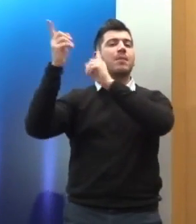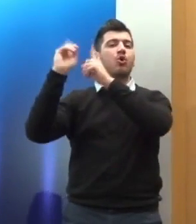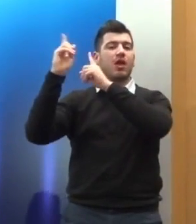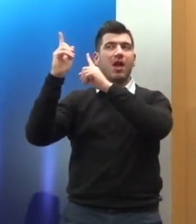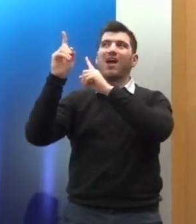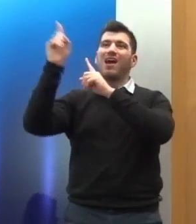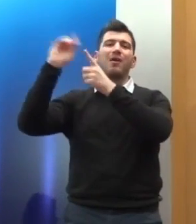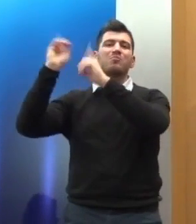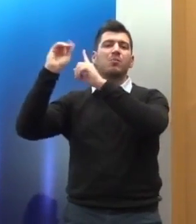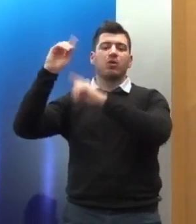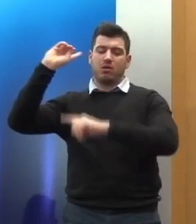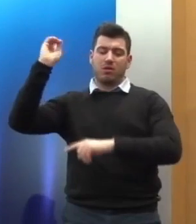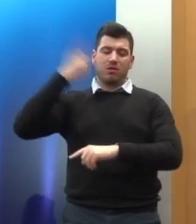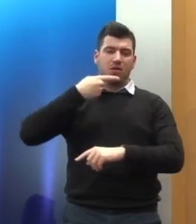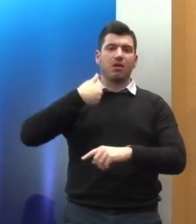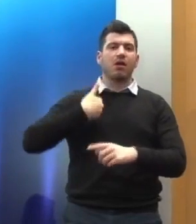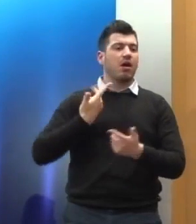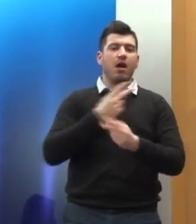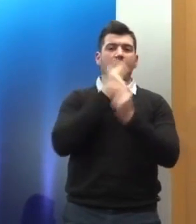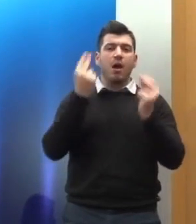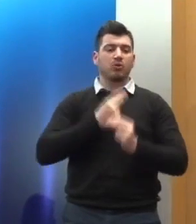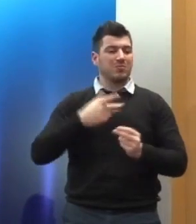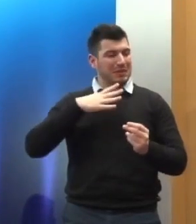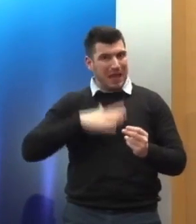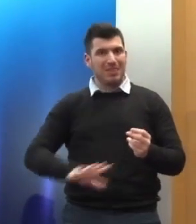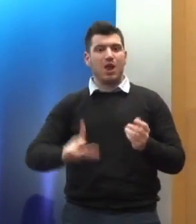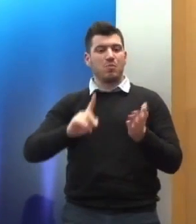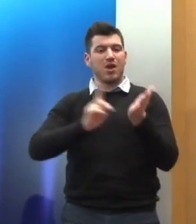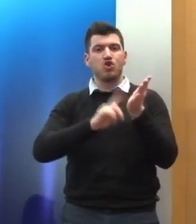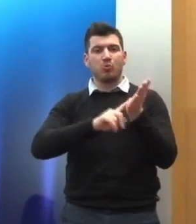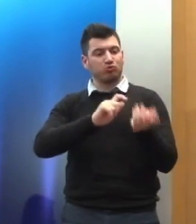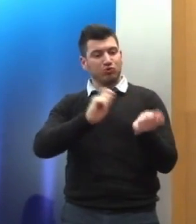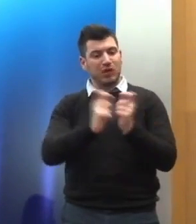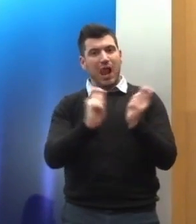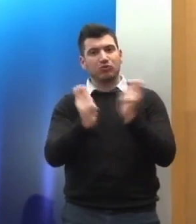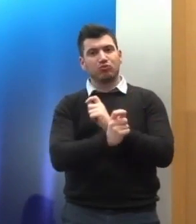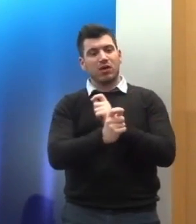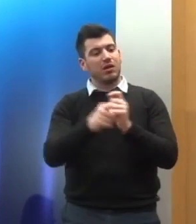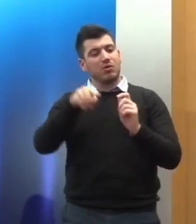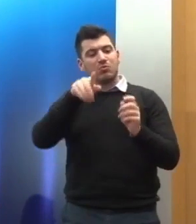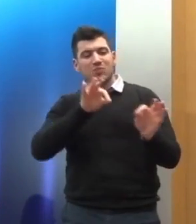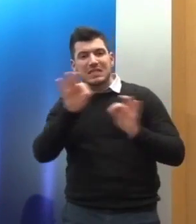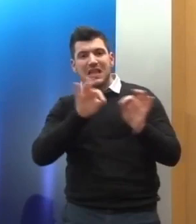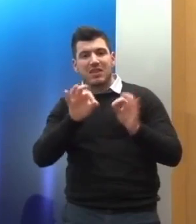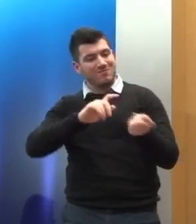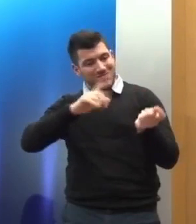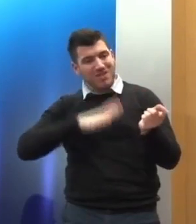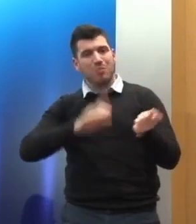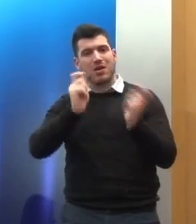επιτρέπουν να διορθώσουμε πολιτικές του κράτους μας που ξέρουμε ότι αντίκεινται